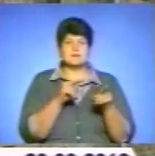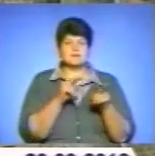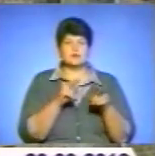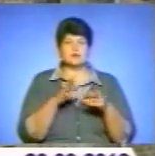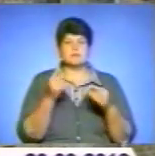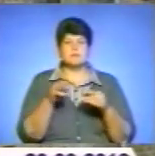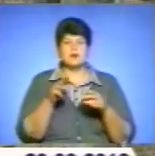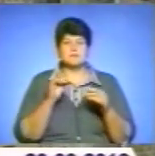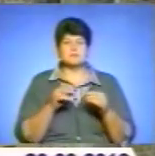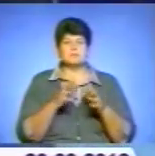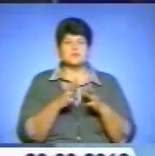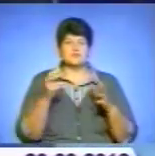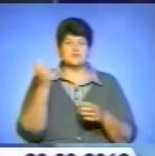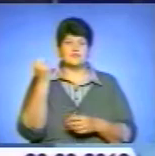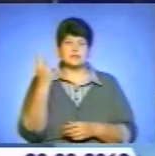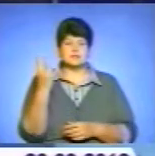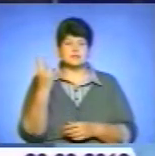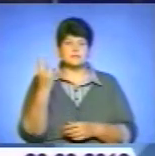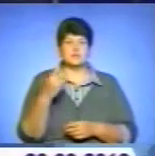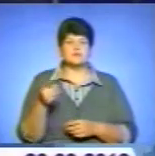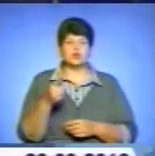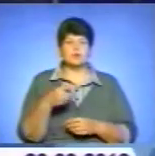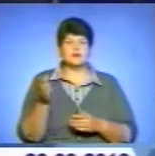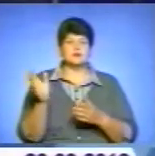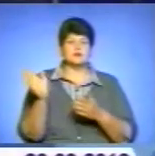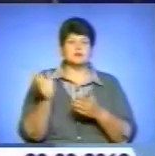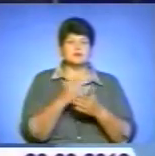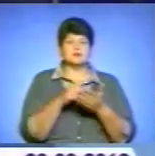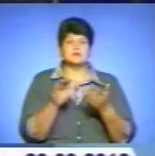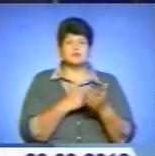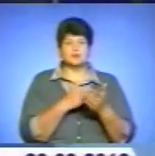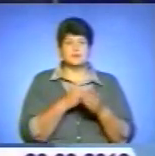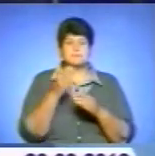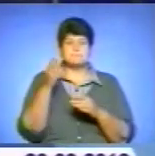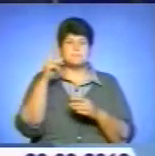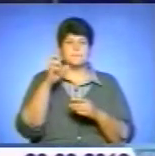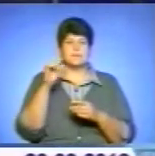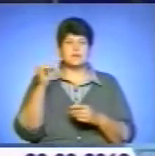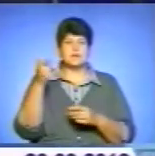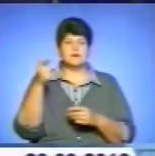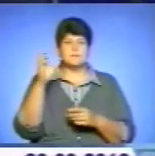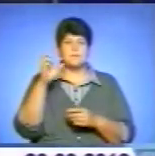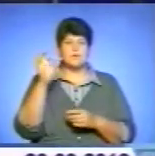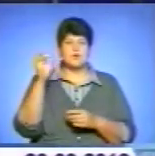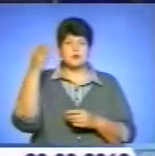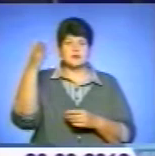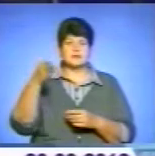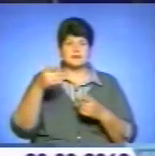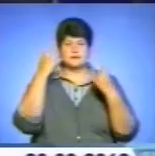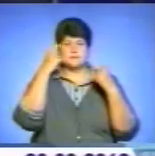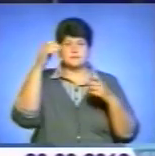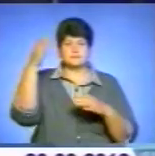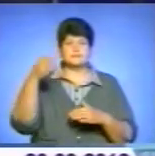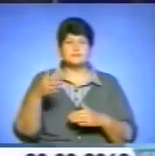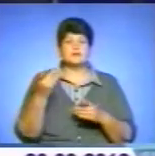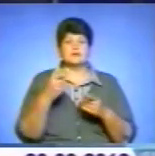більше 12. У Тернополі демонтують білборди та сіті-лайти, які встановлені із порушенням вимог. Відповідне